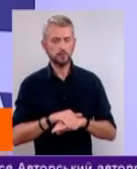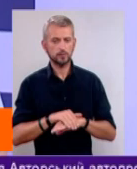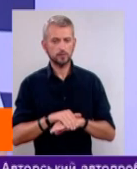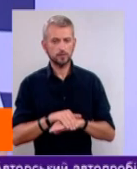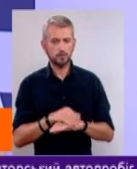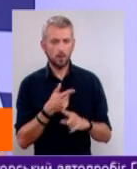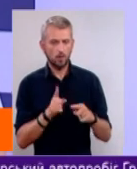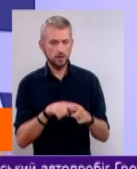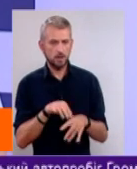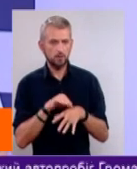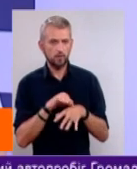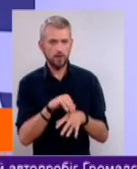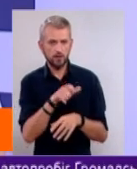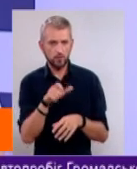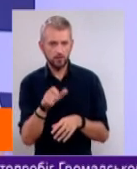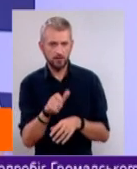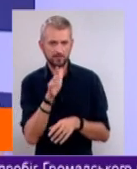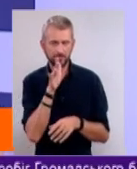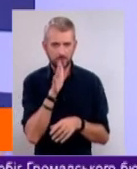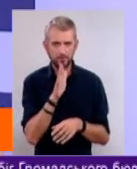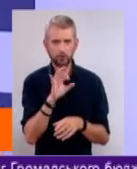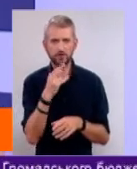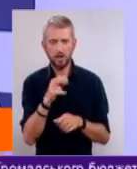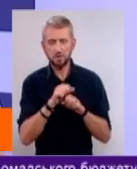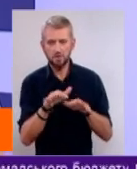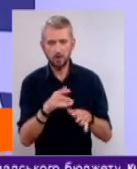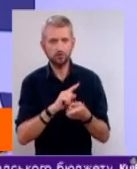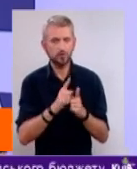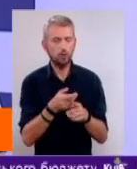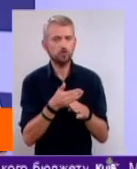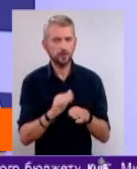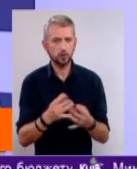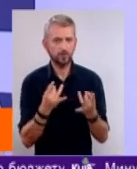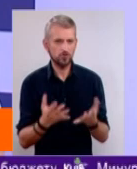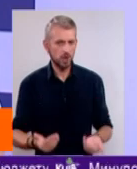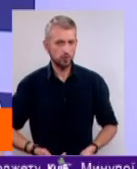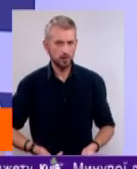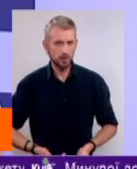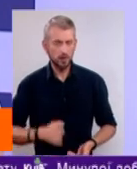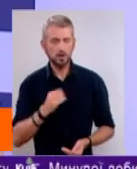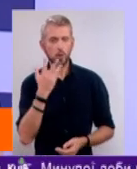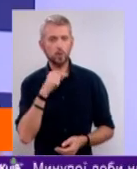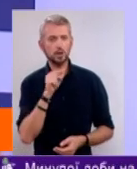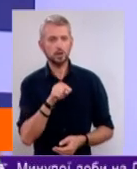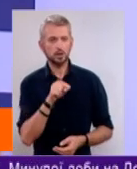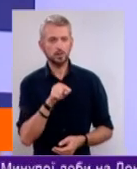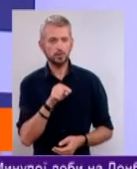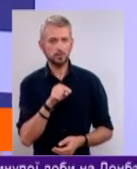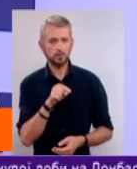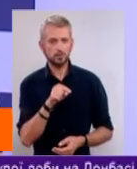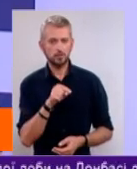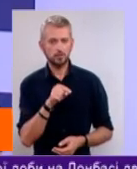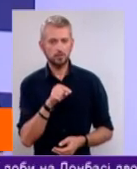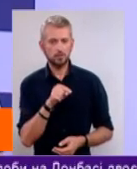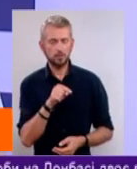оце проведення людей в соціальних мережах, це просто стало якусь частиною звичайного життя. І коли ти розплачуєшся